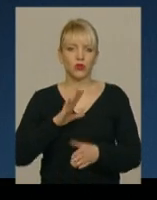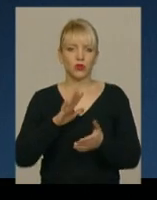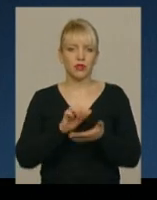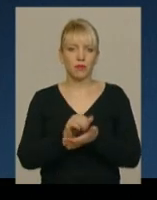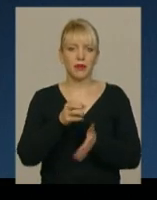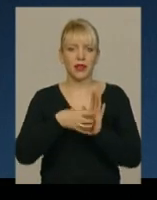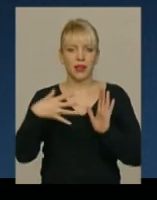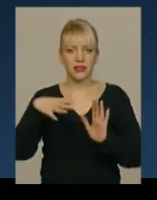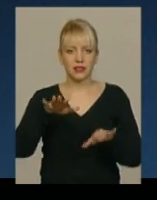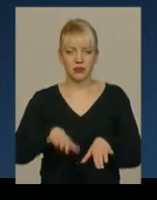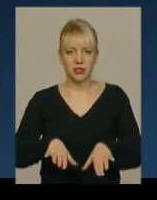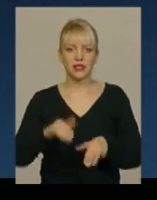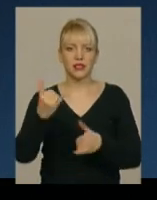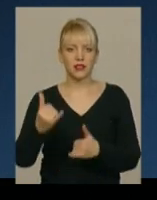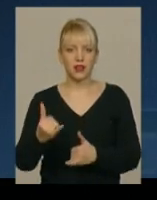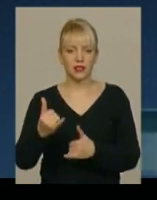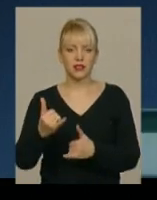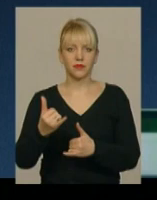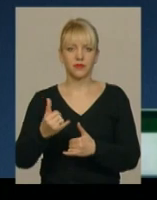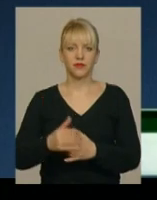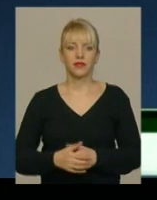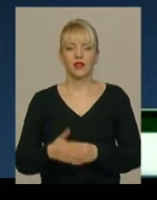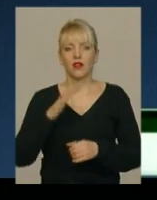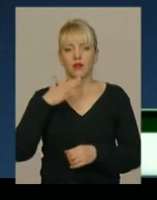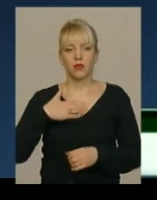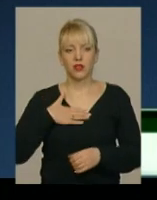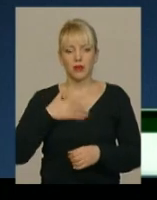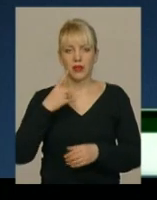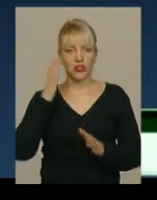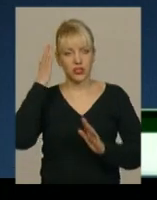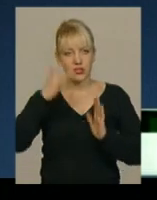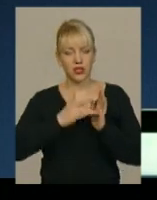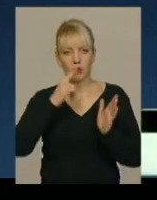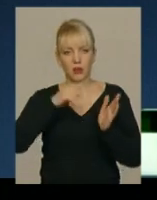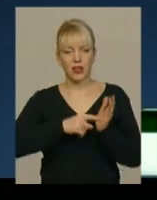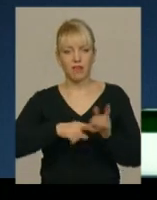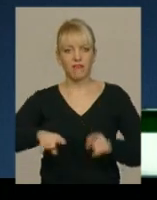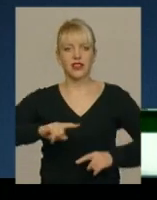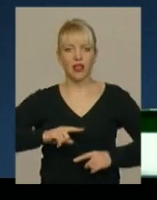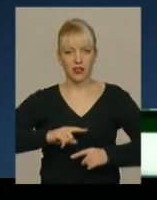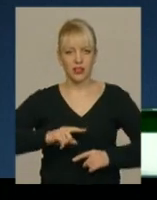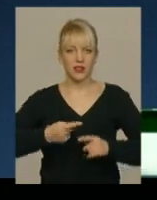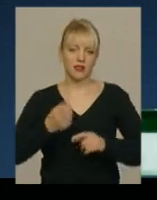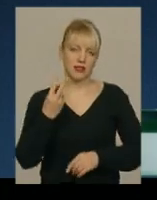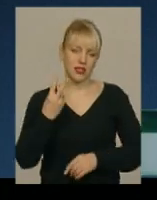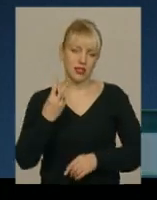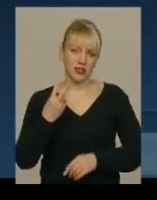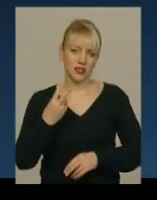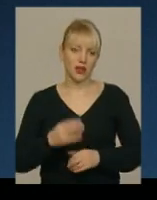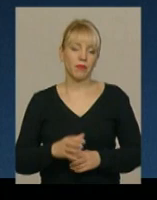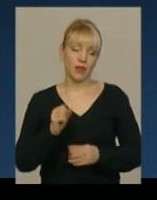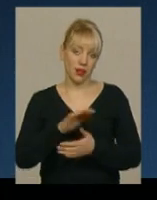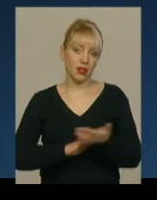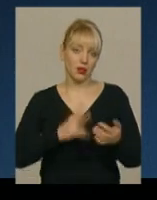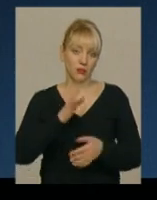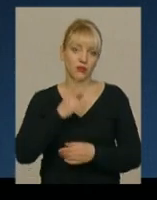місце. Зараз моя перша ціль – це попадання в фінал, тобто 12-ка. А